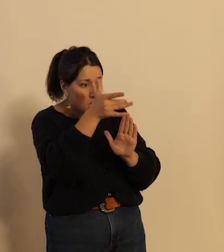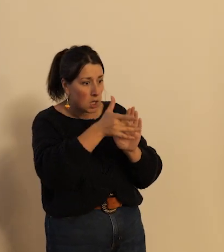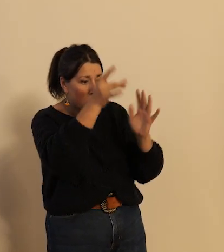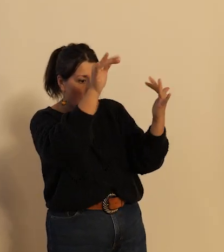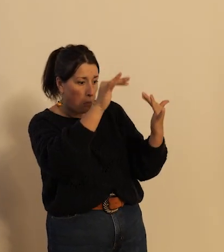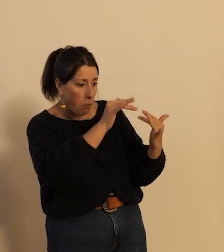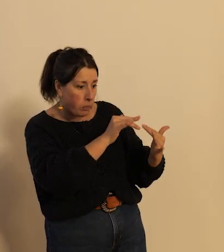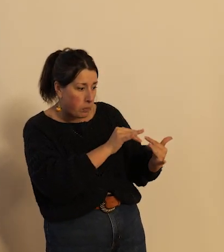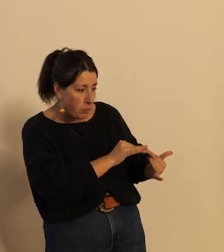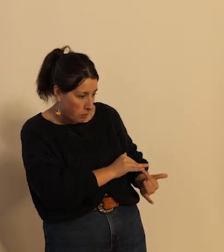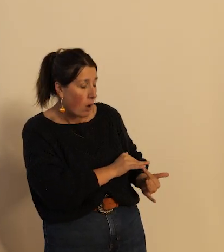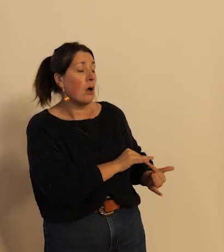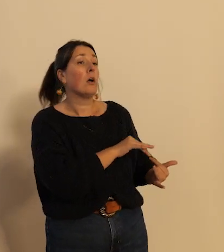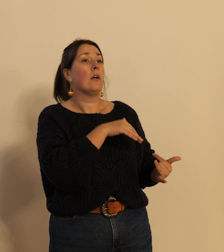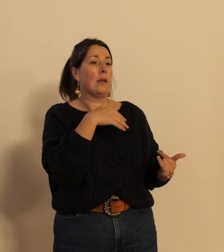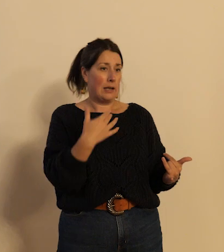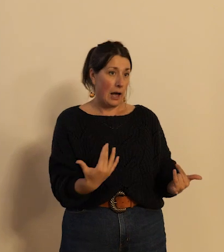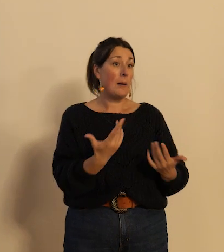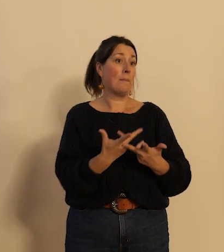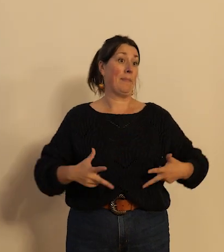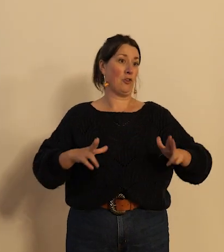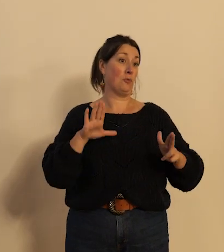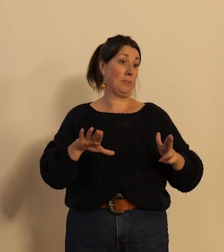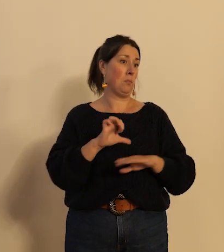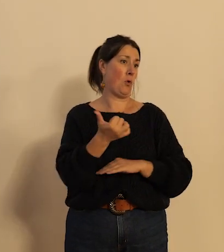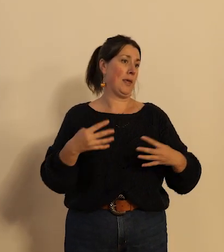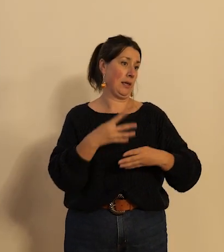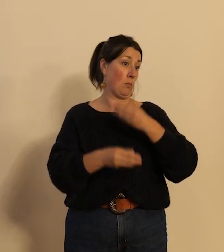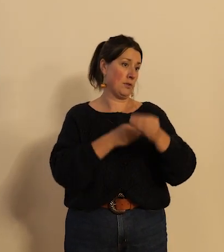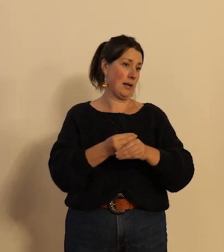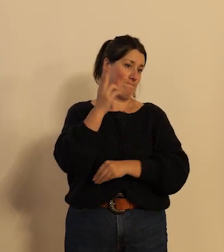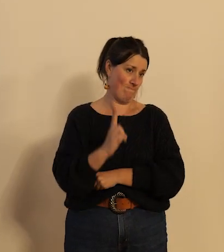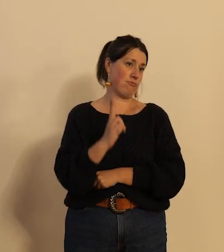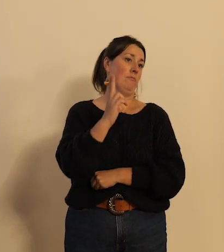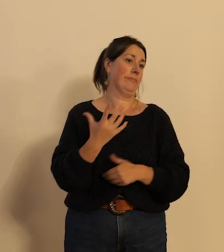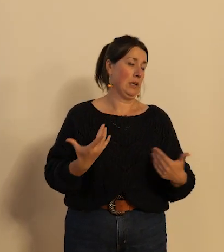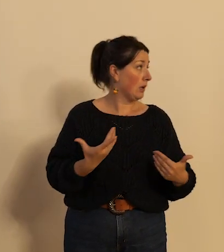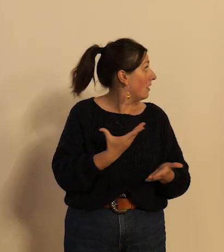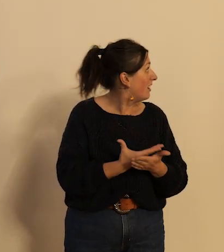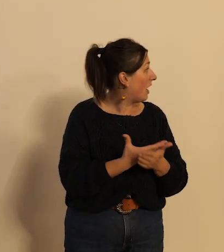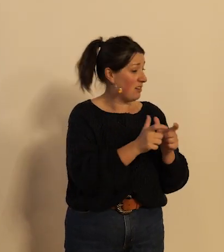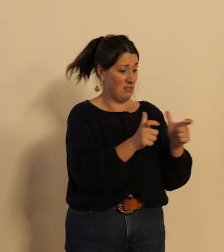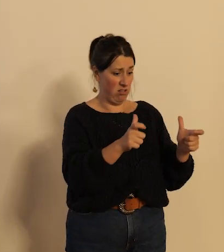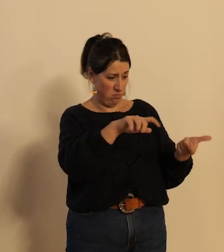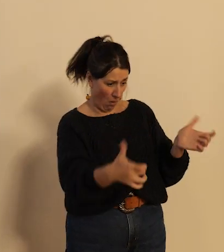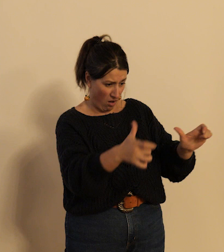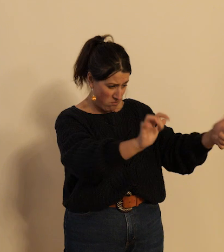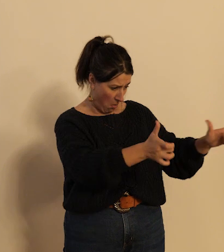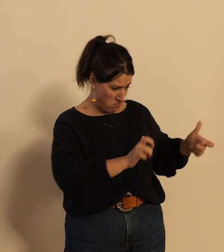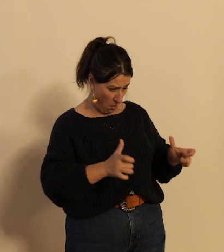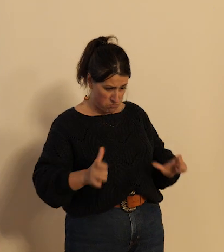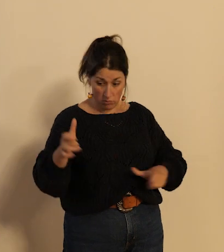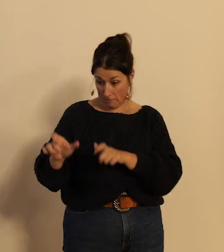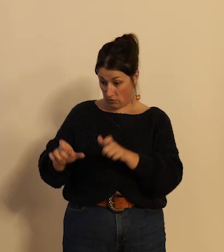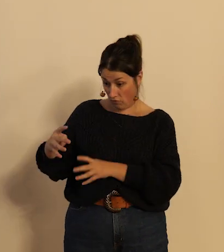des allemands puisque ça ouvre la période d'occupation et vous voyez que les tourangeaux viennent assister et découvrir les ruines à chaque fois à bicyclette